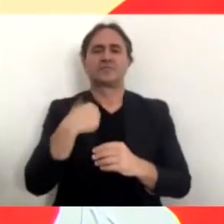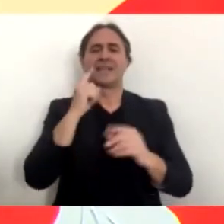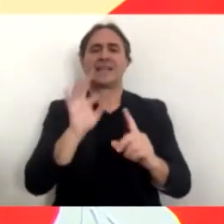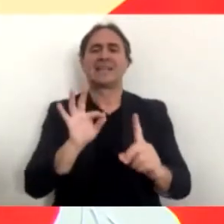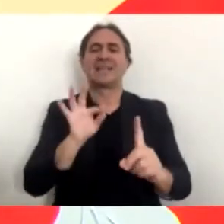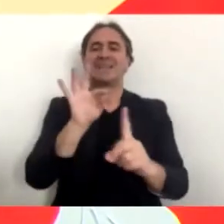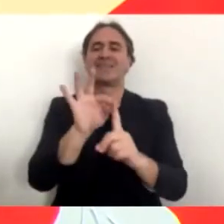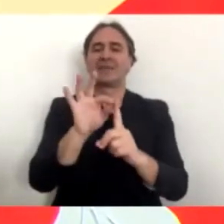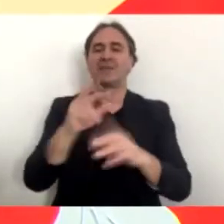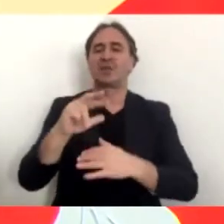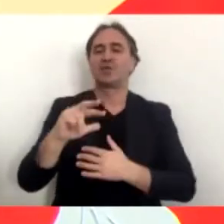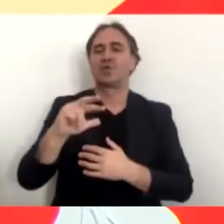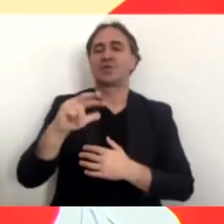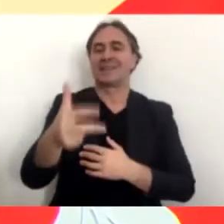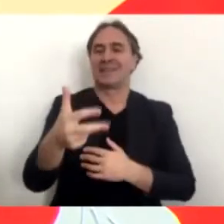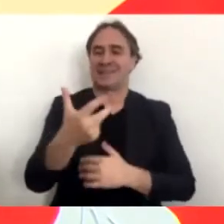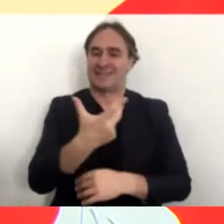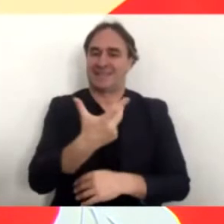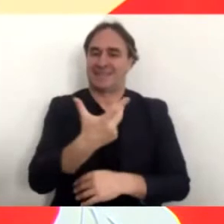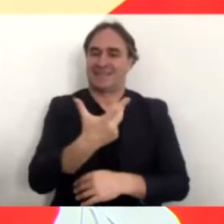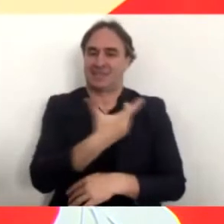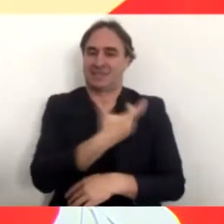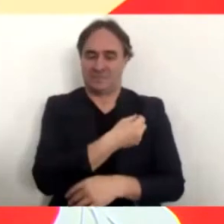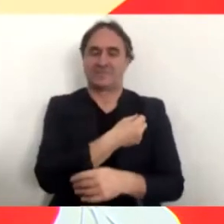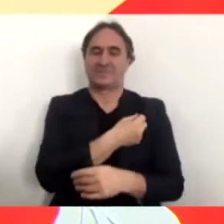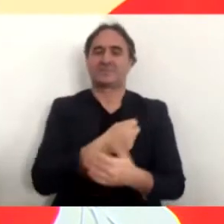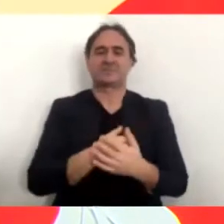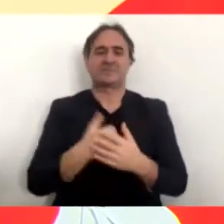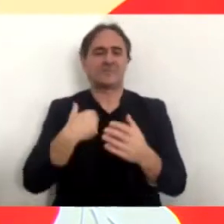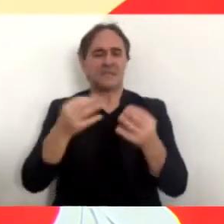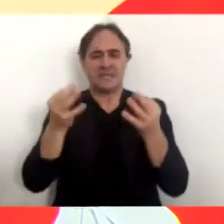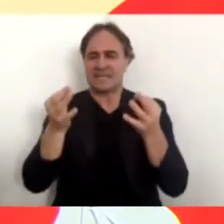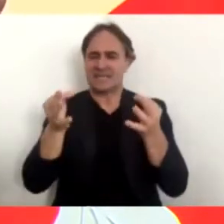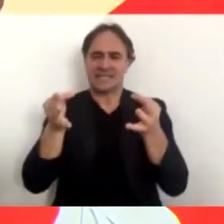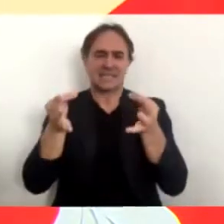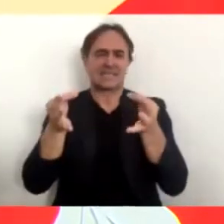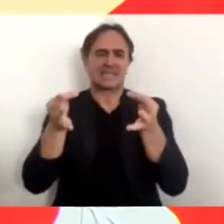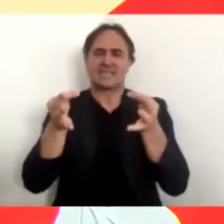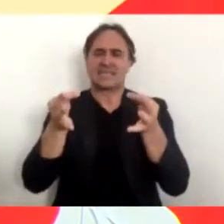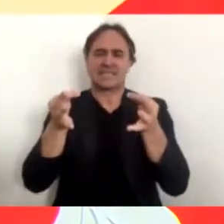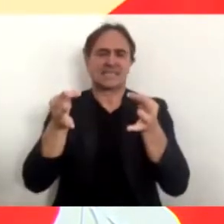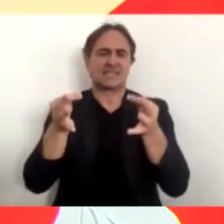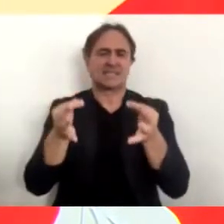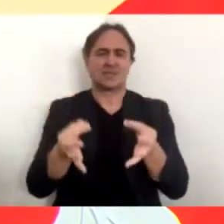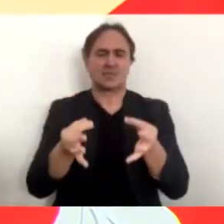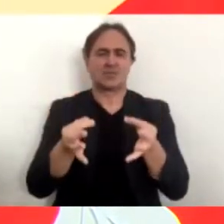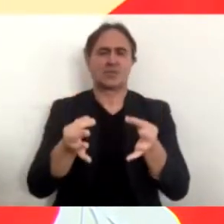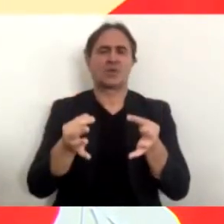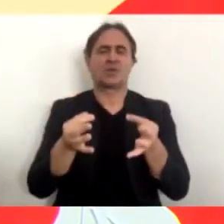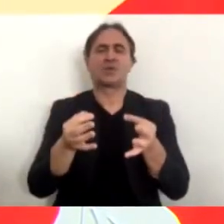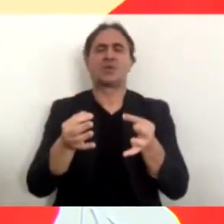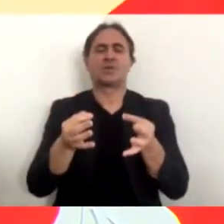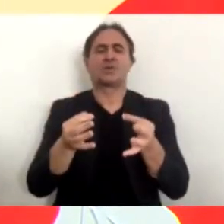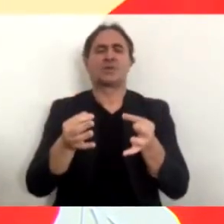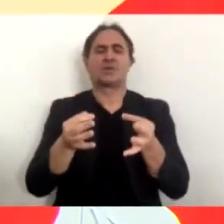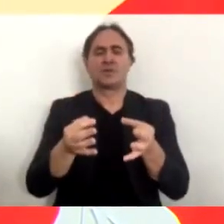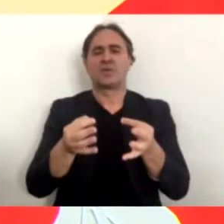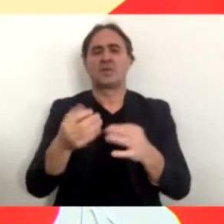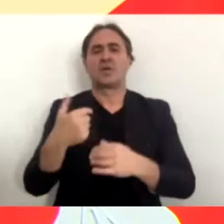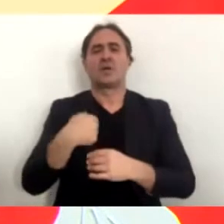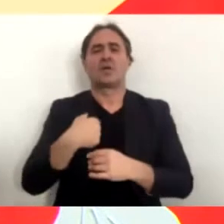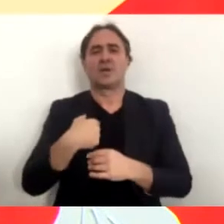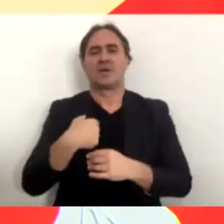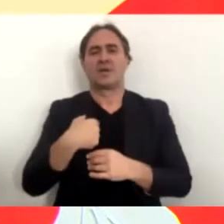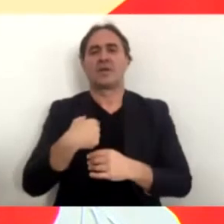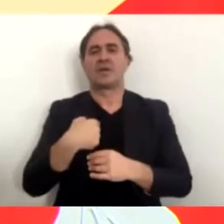largamente sicura. Per quel poco che può valere personalmente l'ho ricevuta senza